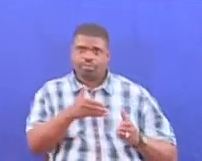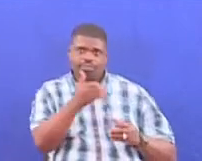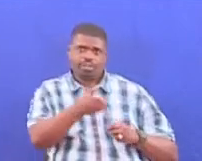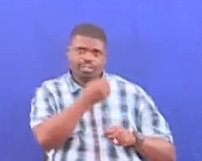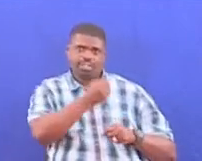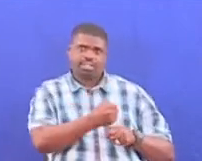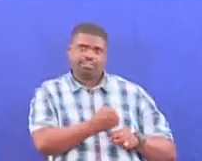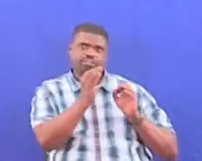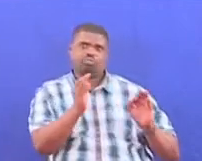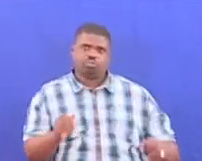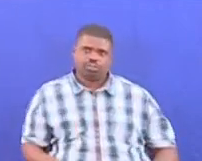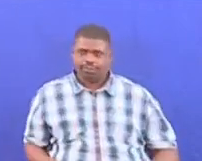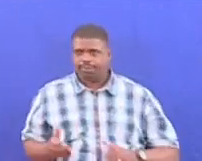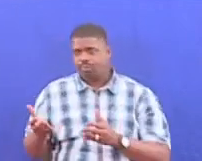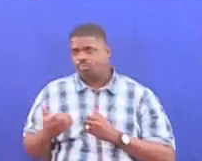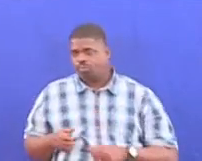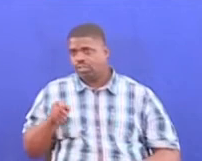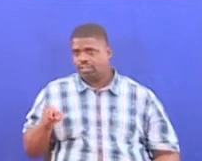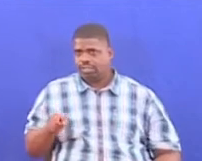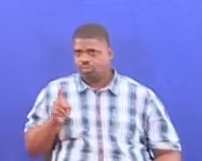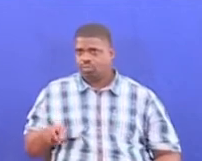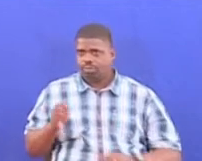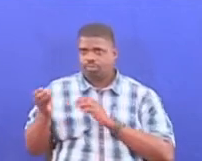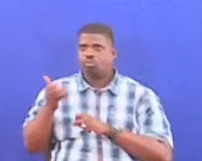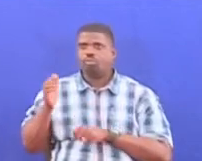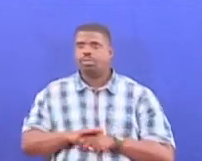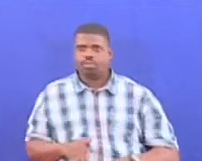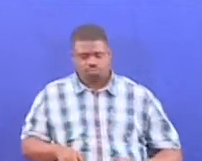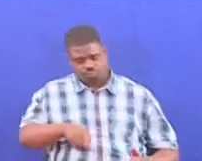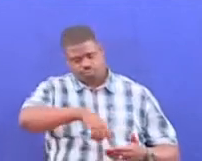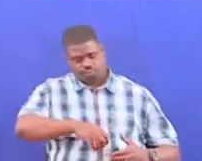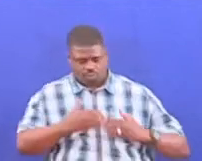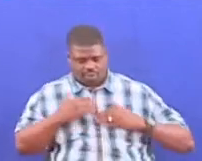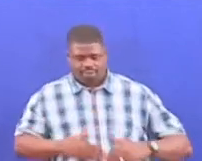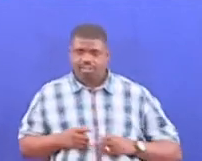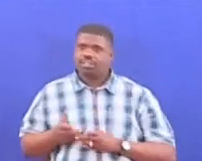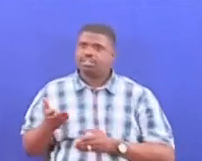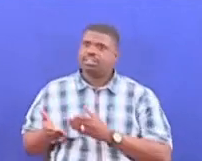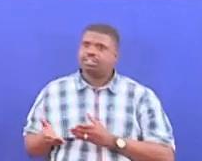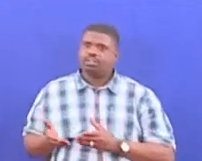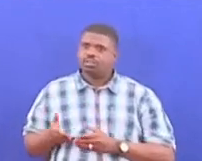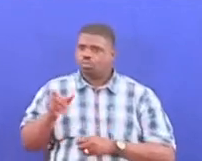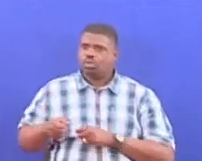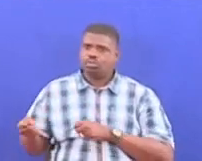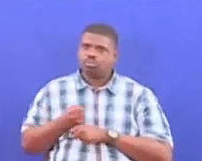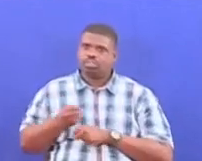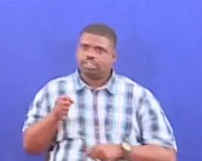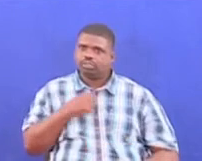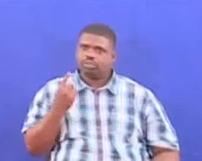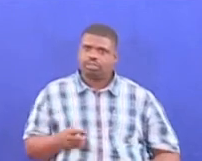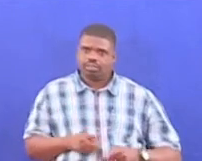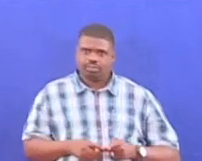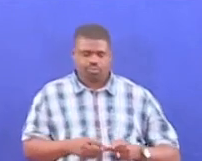kufanya kazi vizuri tutaitaji tuwe na mindombinu kwa mana vituo vya afya zahanati, tutaitaji kuwa na watumishi tosherezi